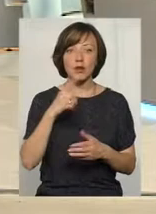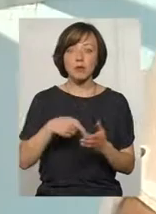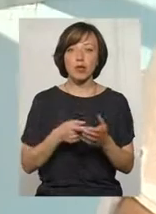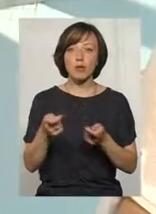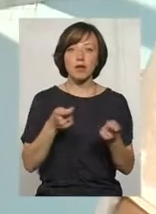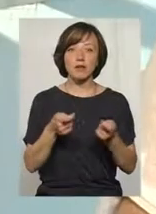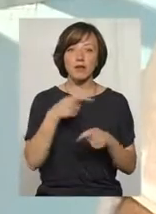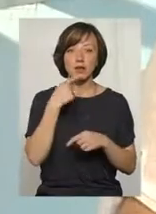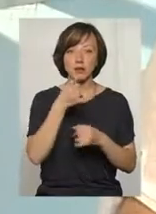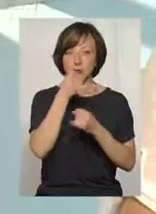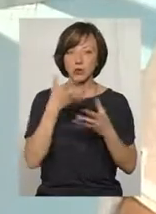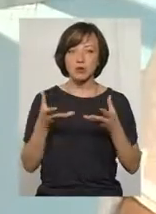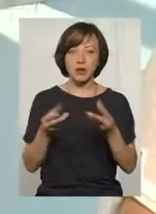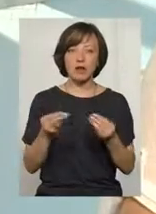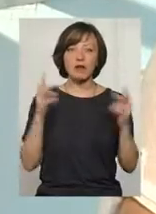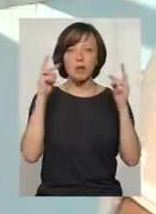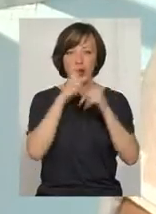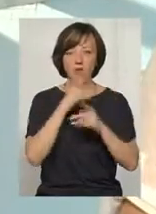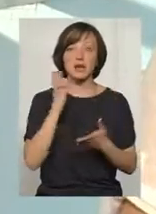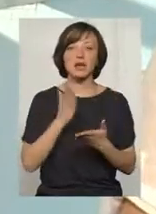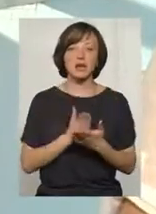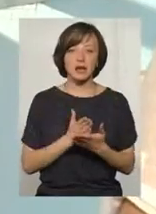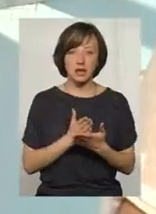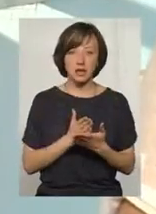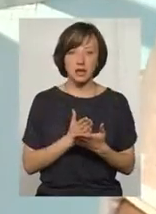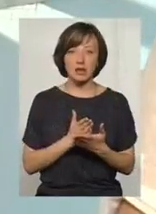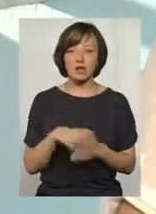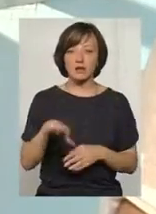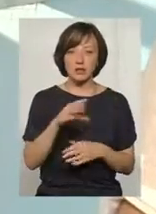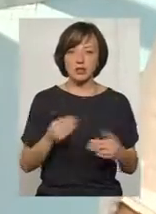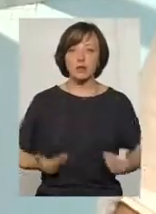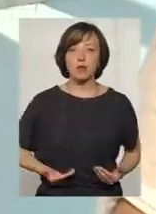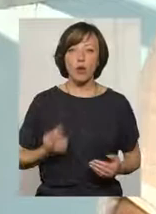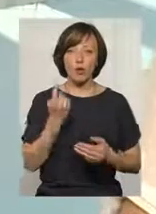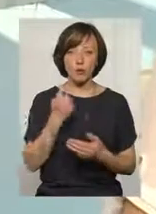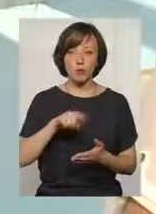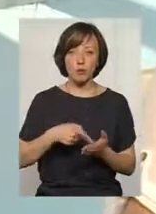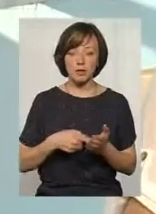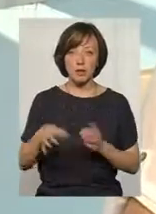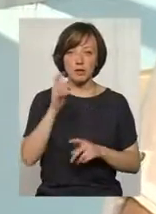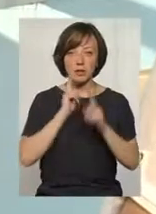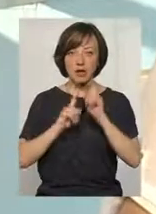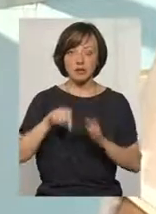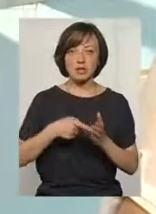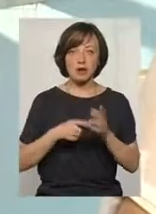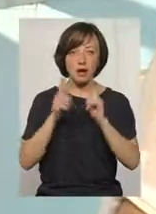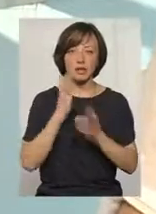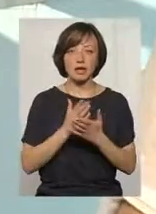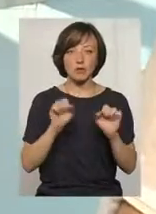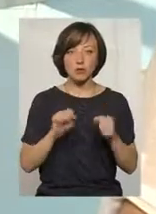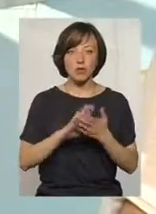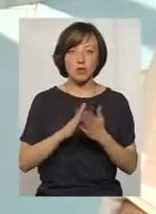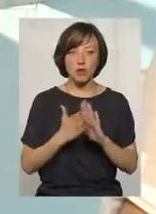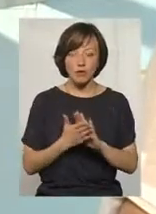каже, ми не можемо на це вплинути. Неправда. Вибачте, ми всі живемо в одному місці, є обласна рада і міська рада. Є можливості